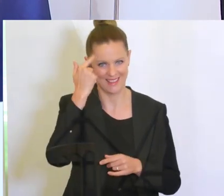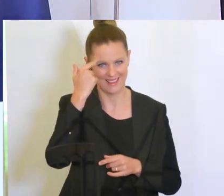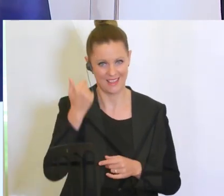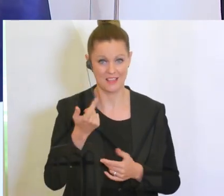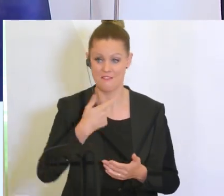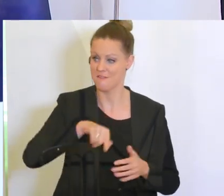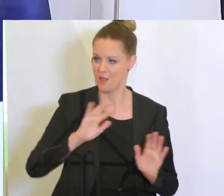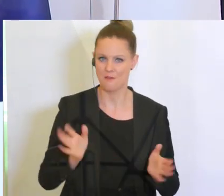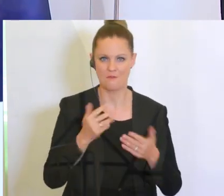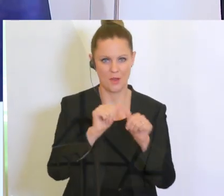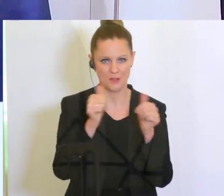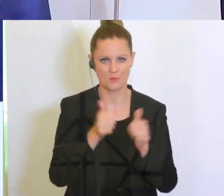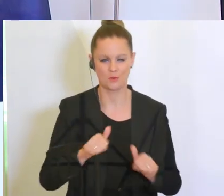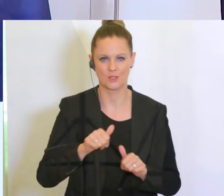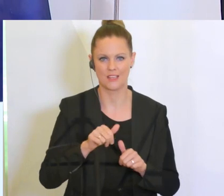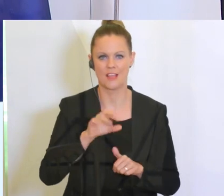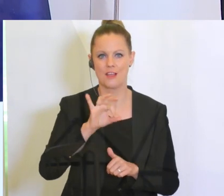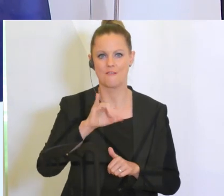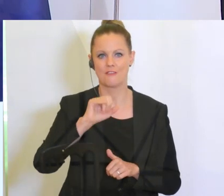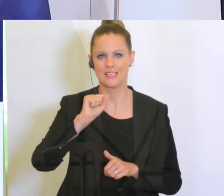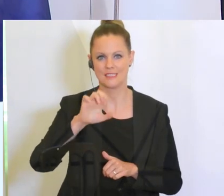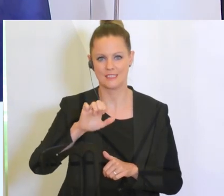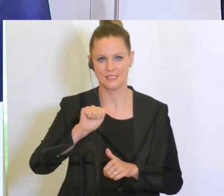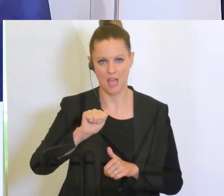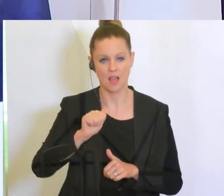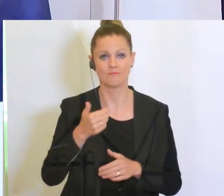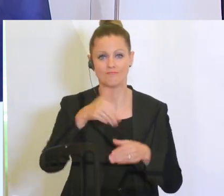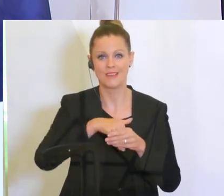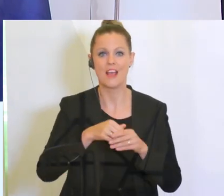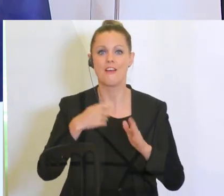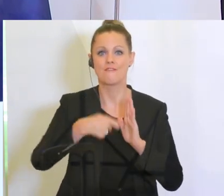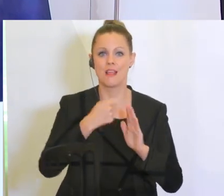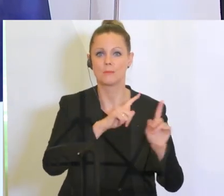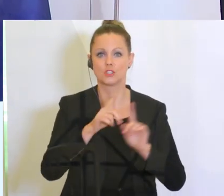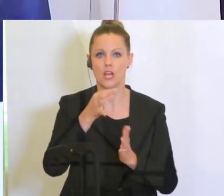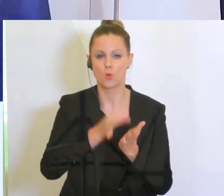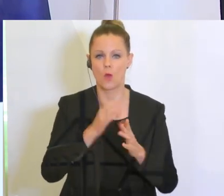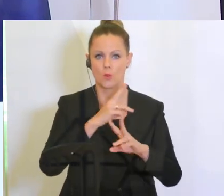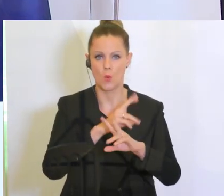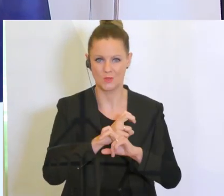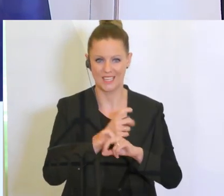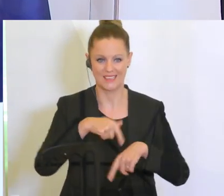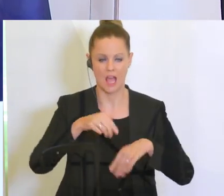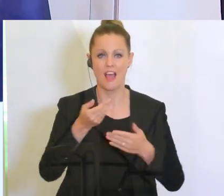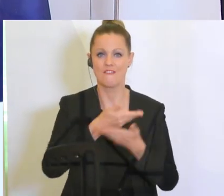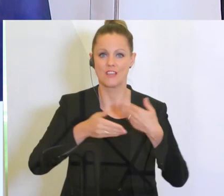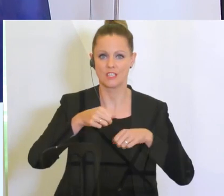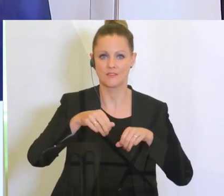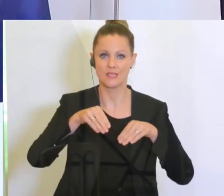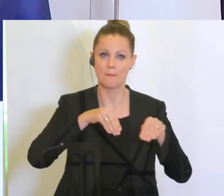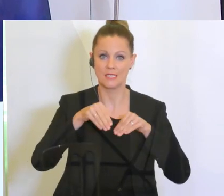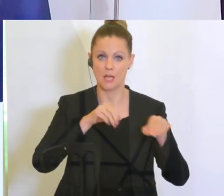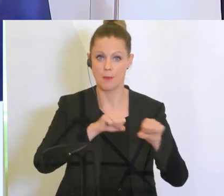Fördermodell FISA, dem Filmstandort Österreich, einen Hebel im Wirtschaftsministerium haben, um